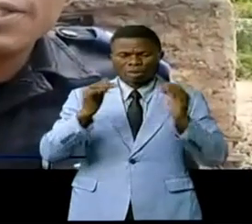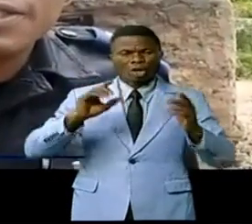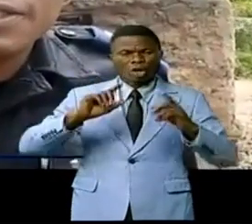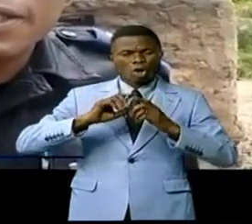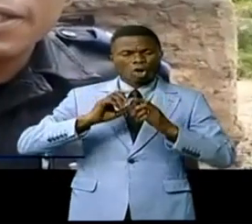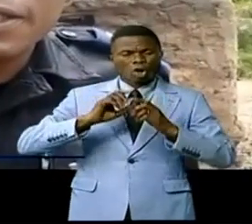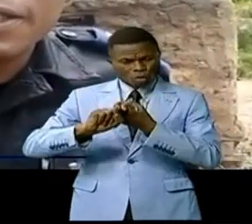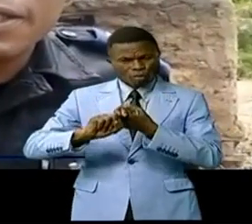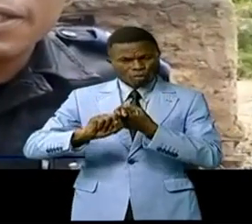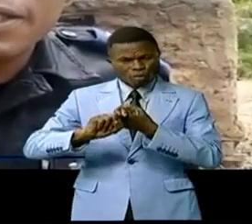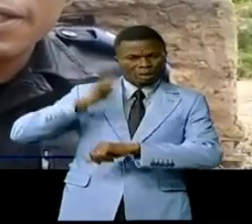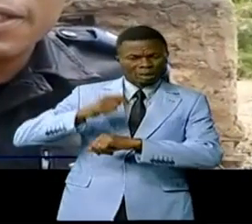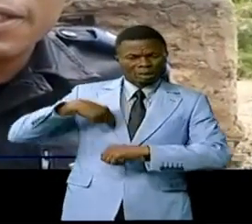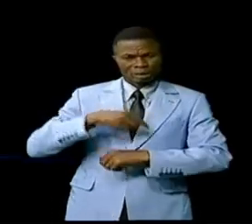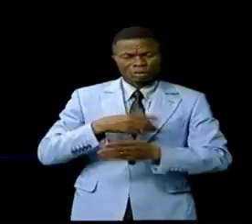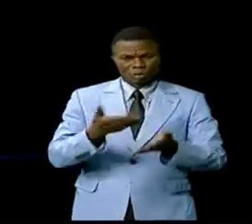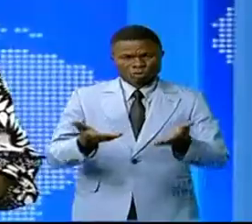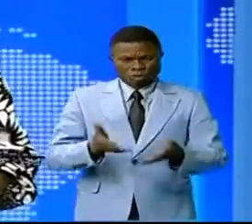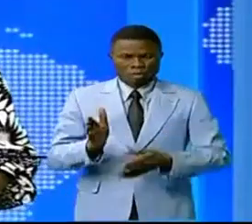justice.